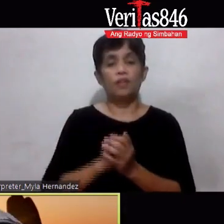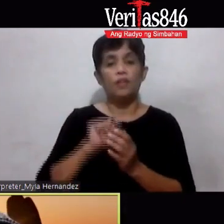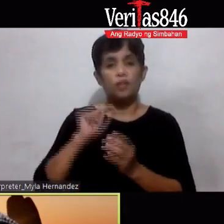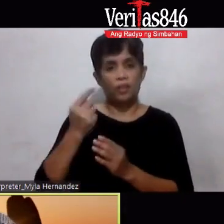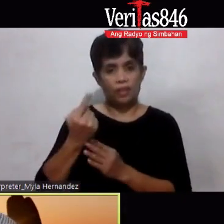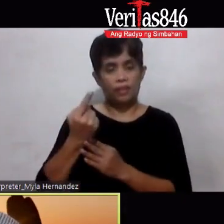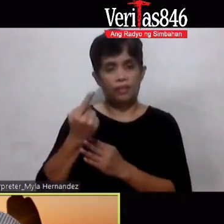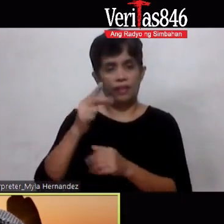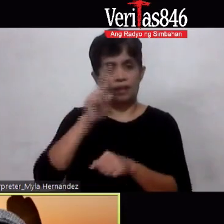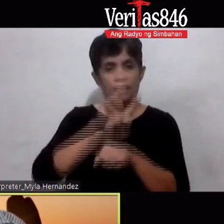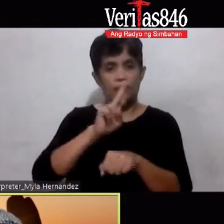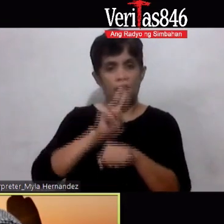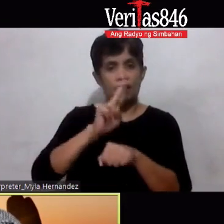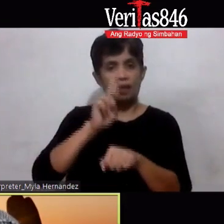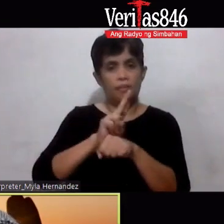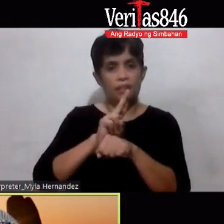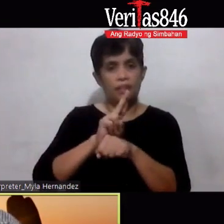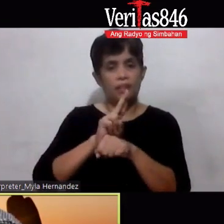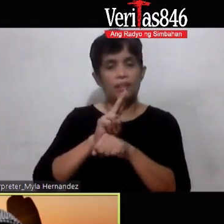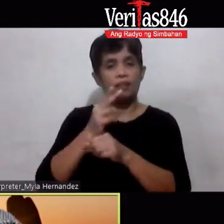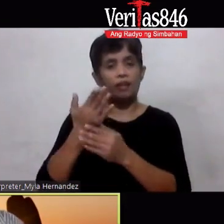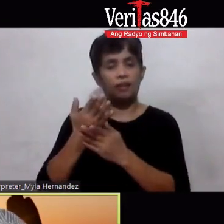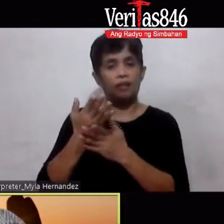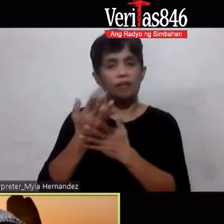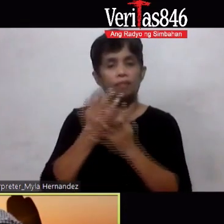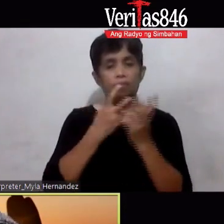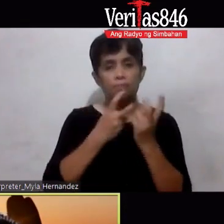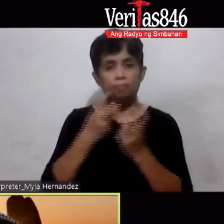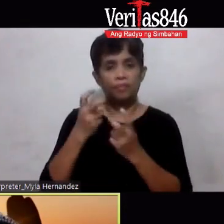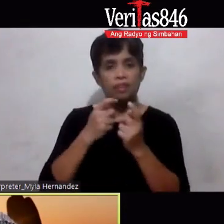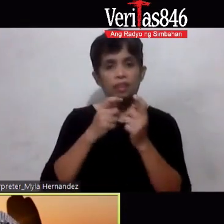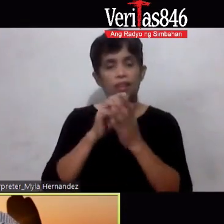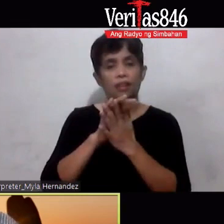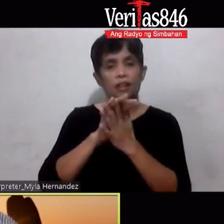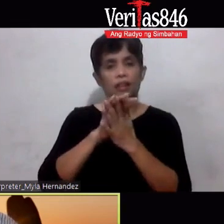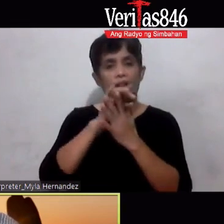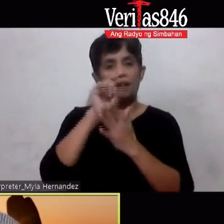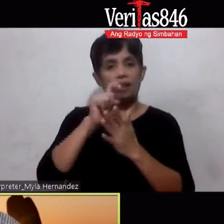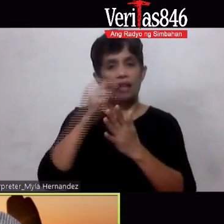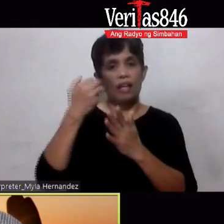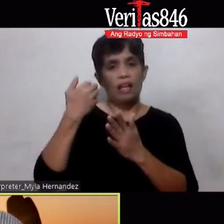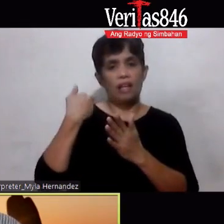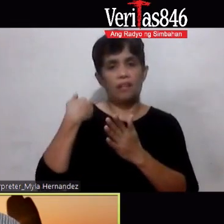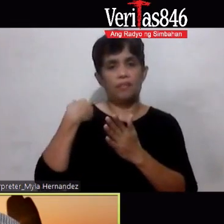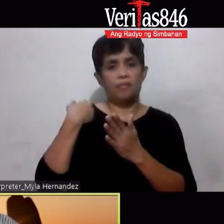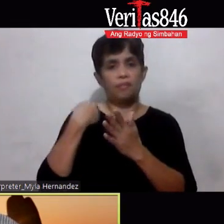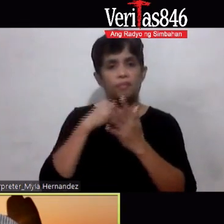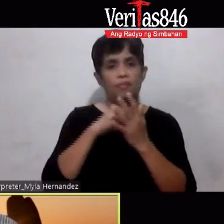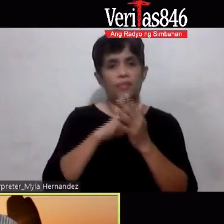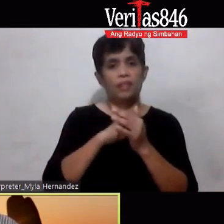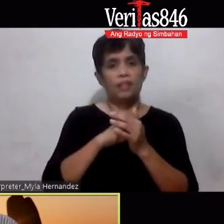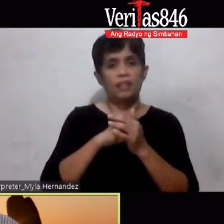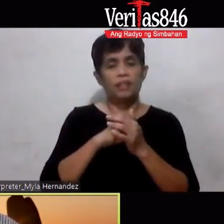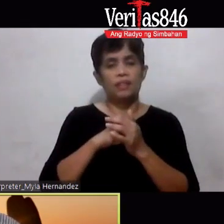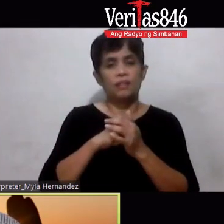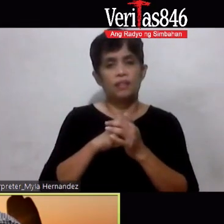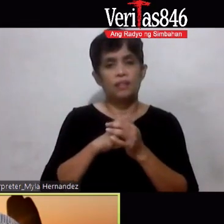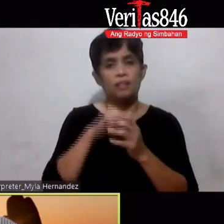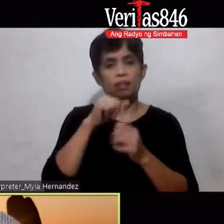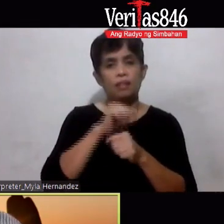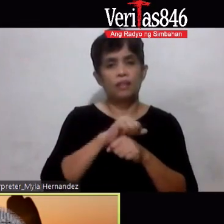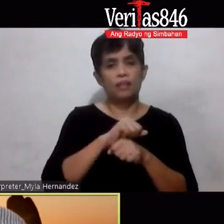po Yung ginagamit natin Kumbaga As we transfer As we share Yung po Nagkakaroon tayo Ng tinatawag na Cloud Nagkakaroon po tayo Ng